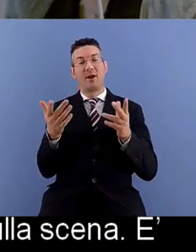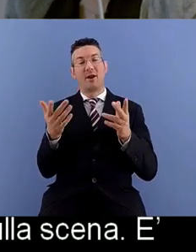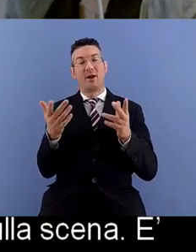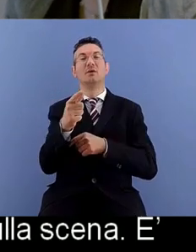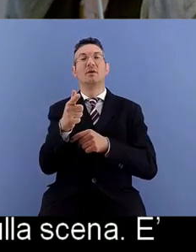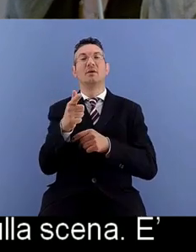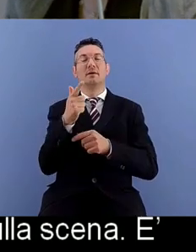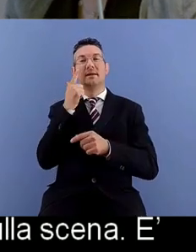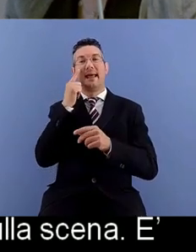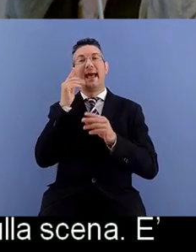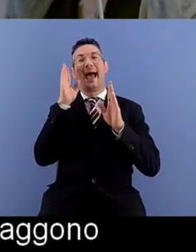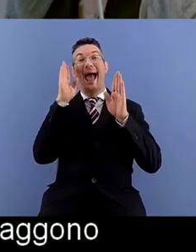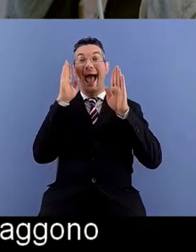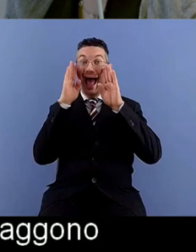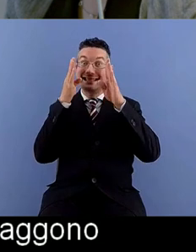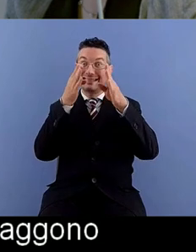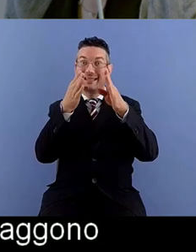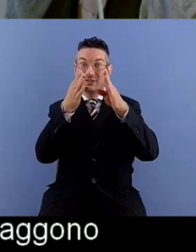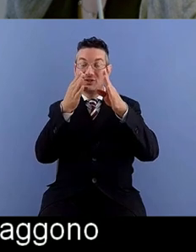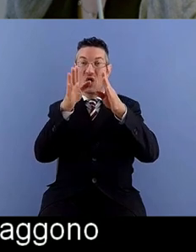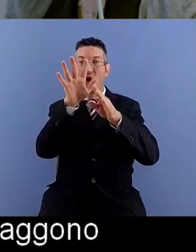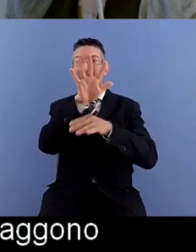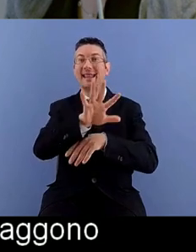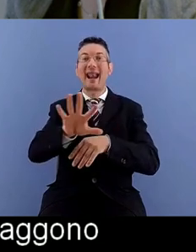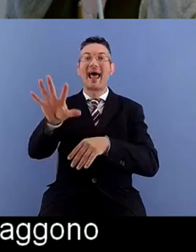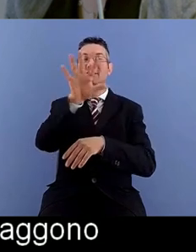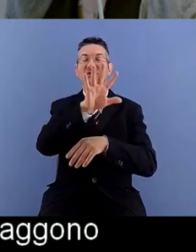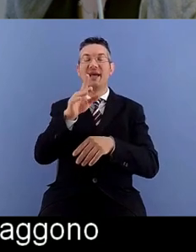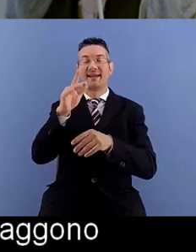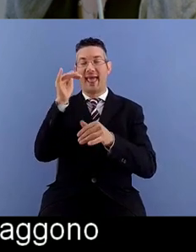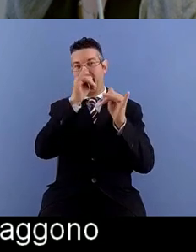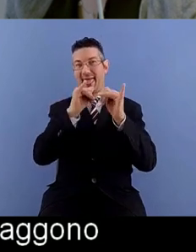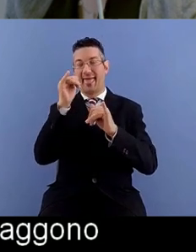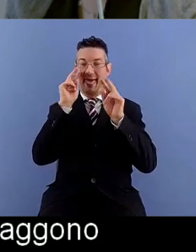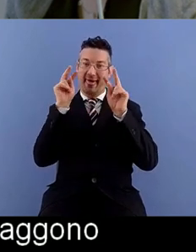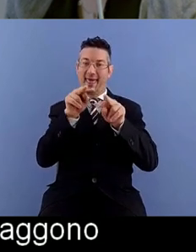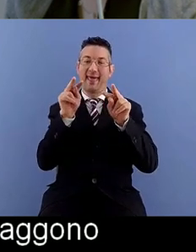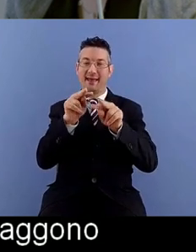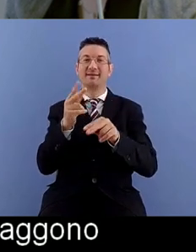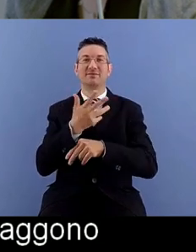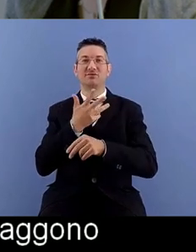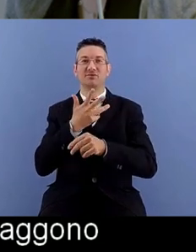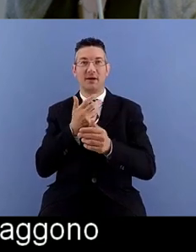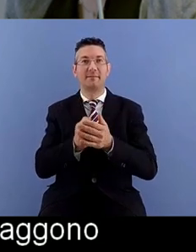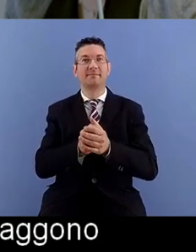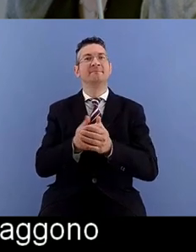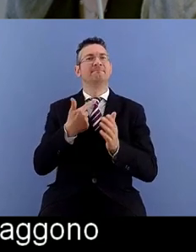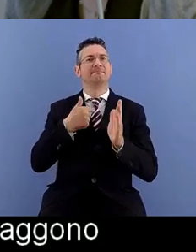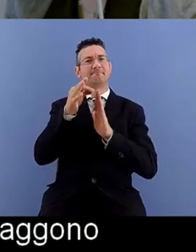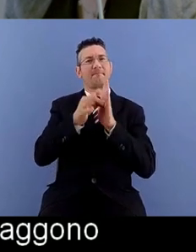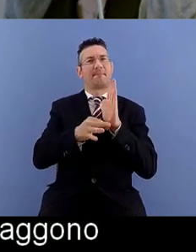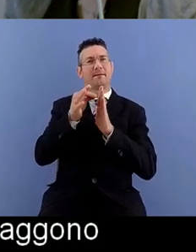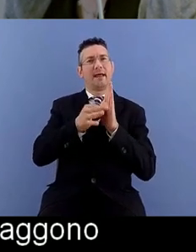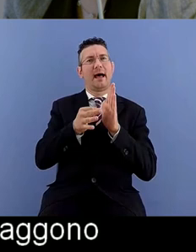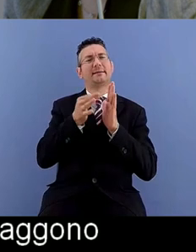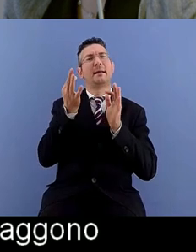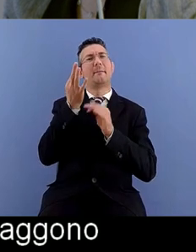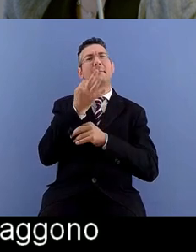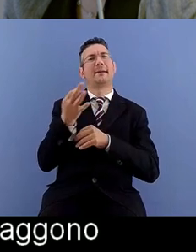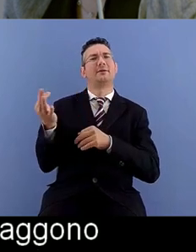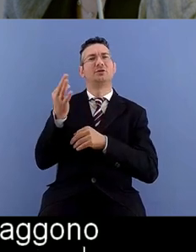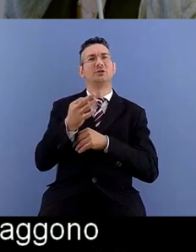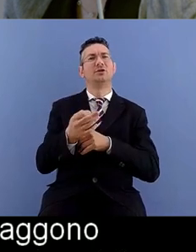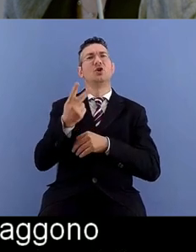'attenzione dalla scena qui alcuni dati più precisi solo due delle fissazioni